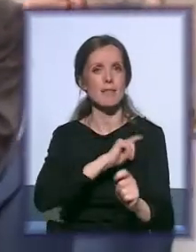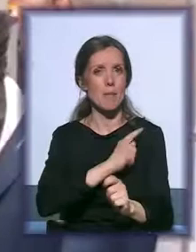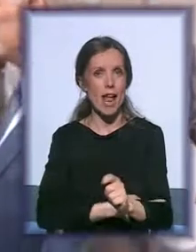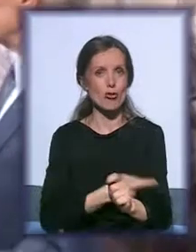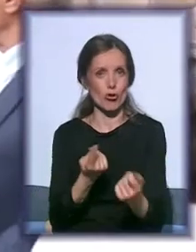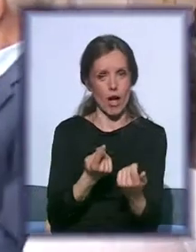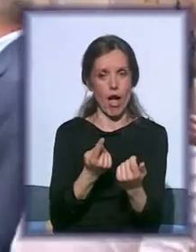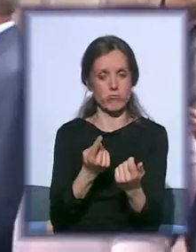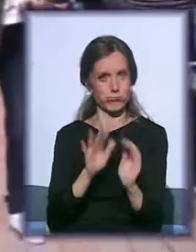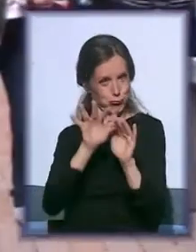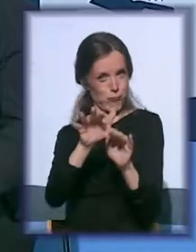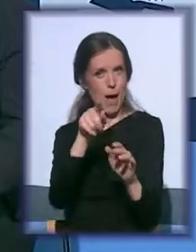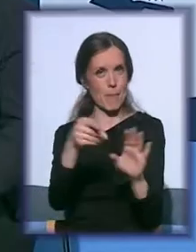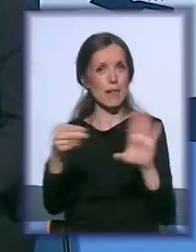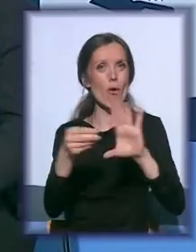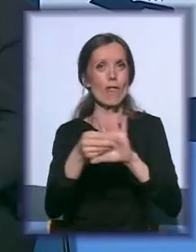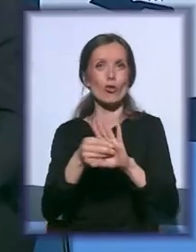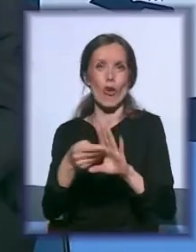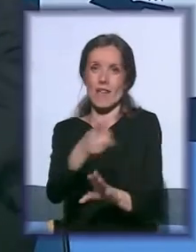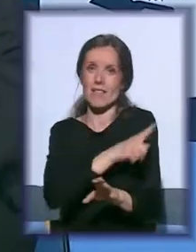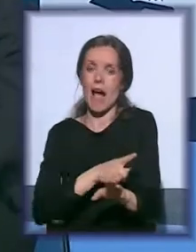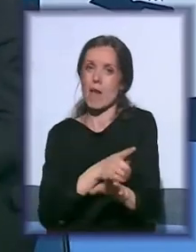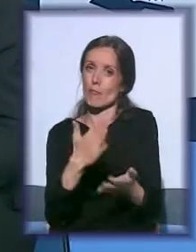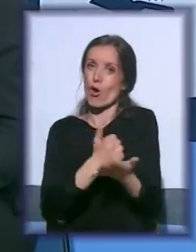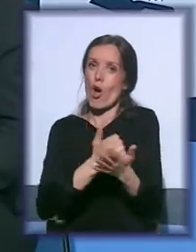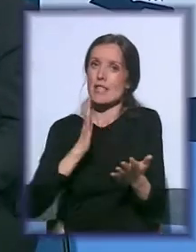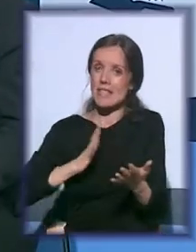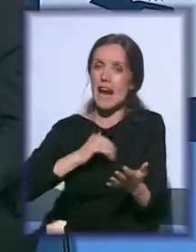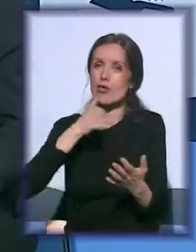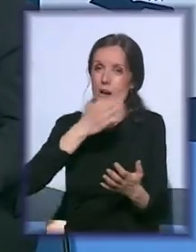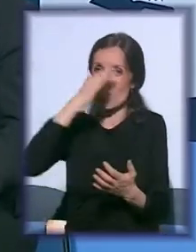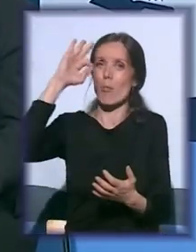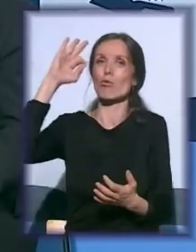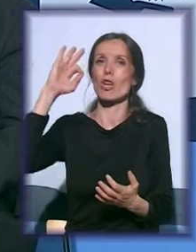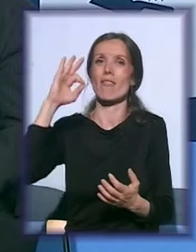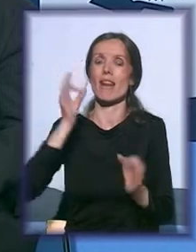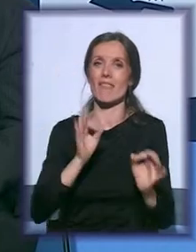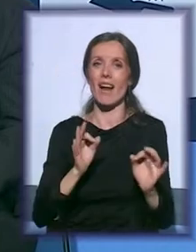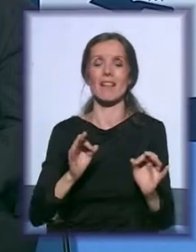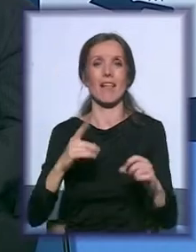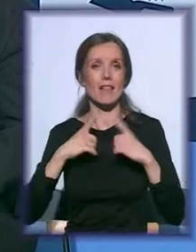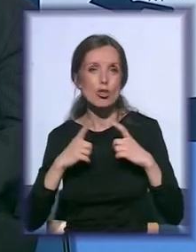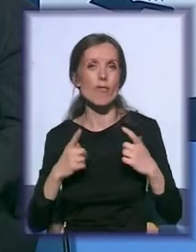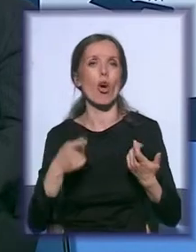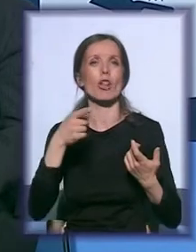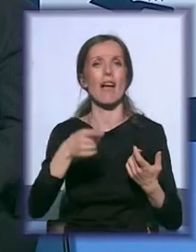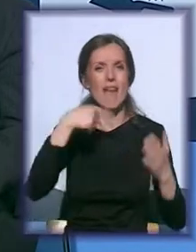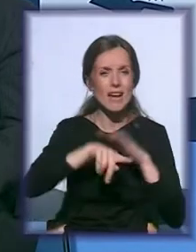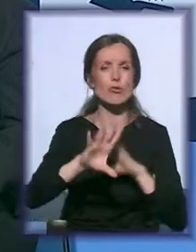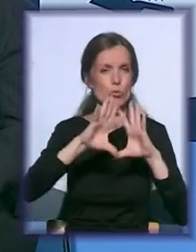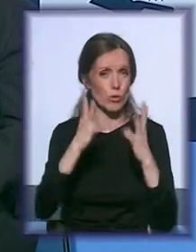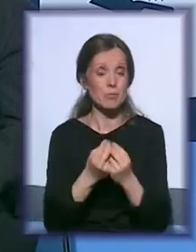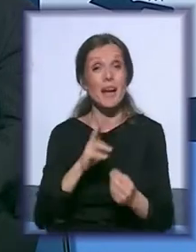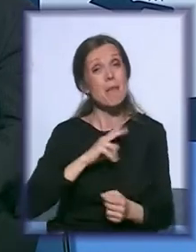napadnemo te fondove za dobrobit građana, naravno i poboljšanje kvaliteta života i opšte infrastrukturne programe i sl. Znači imamo i tu